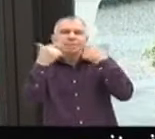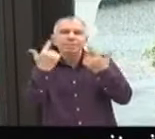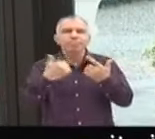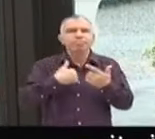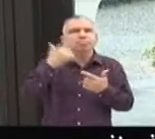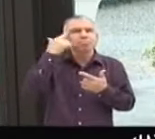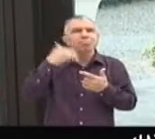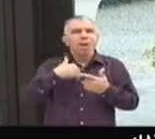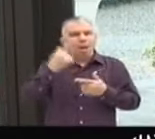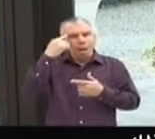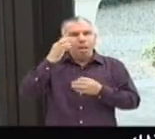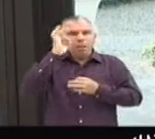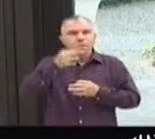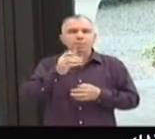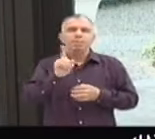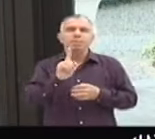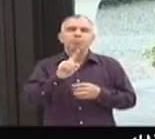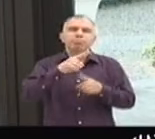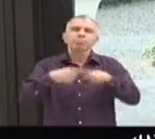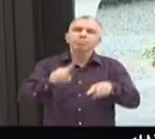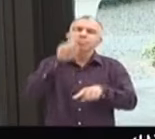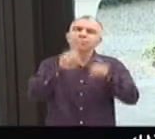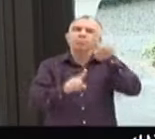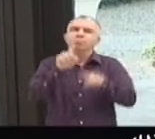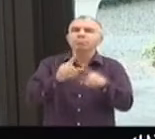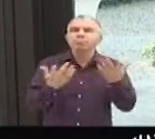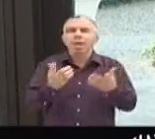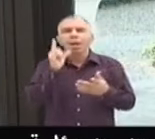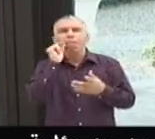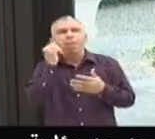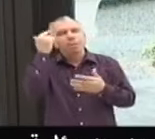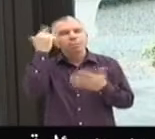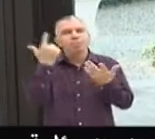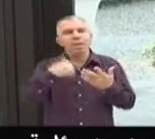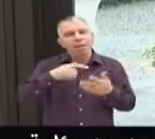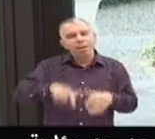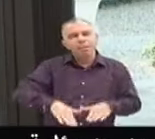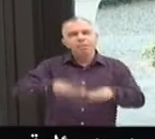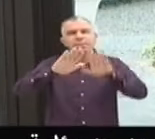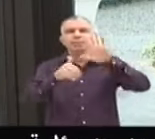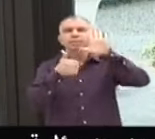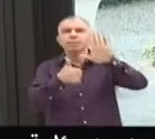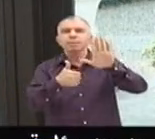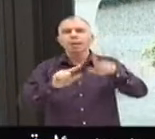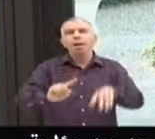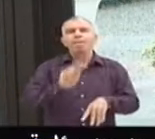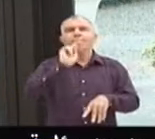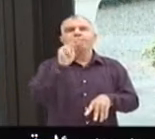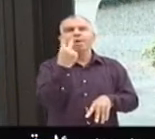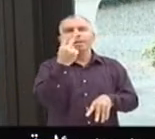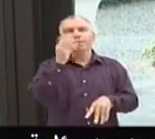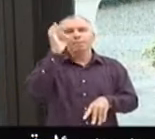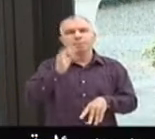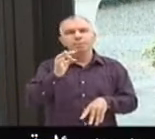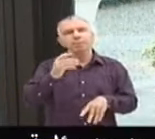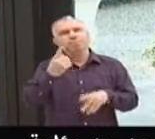de confiance en moi, mes parents qui étaient aux antipodes. Donc de 16 ans jusqu'à 20 ans, ça a été une période très très très